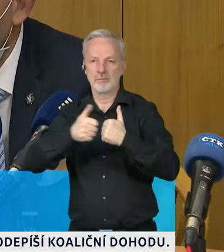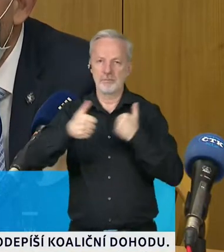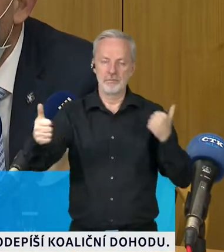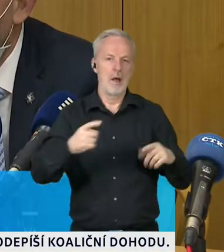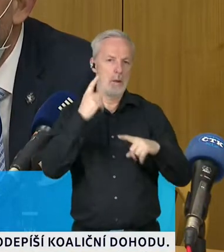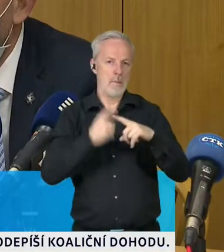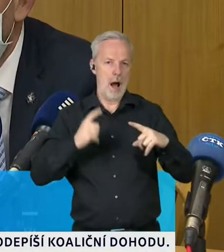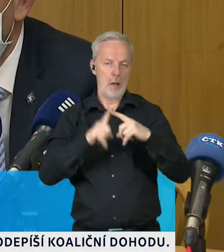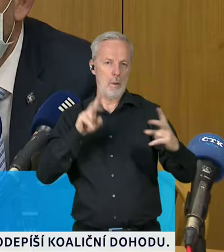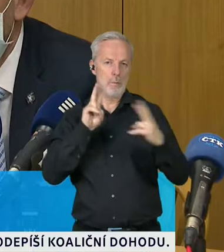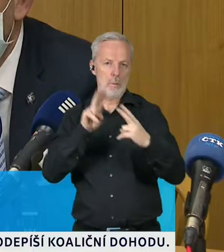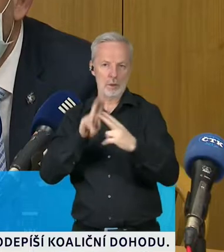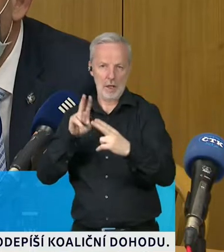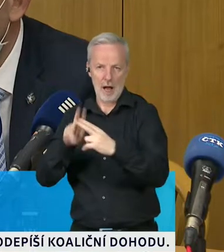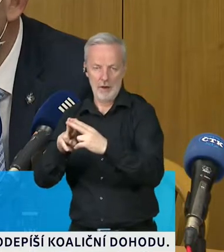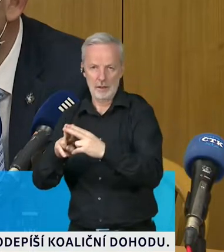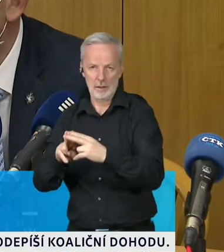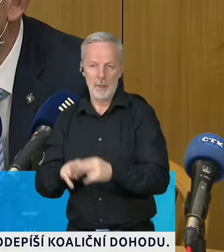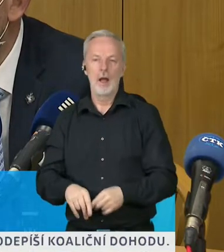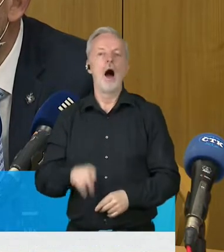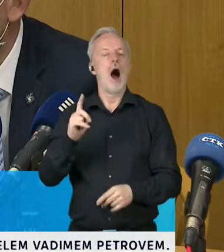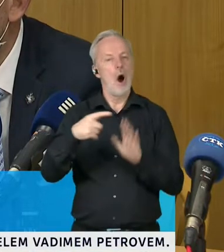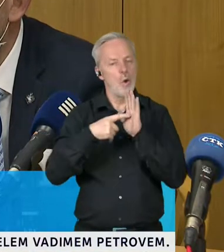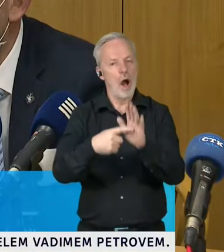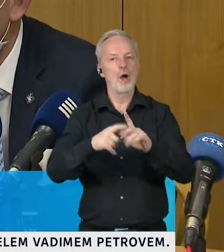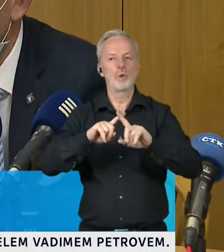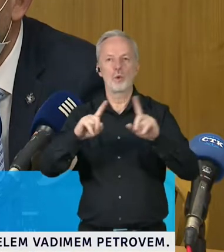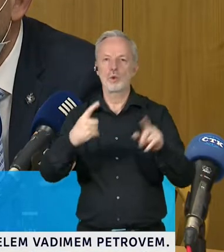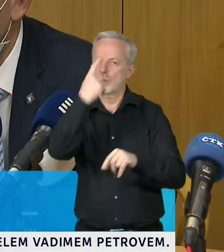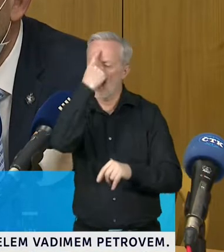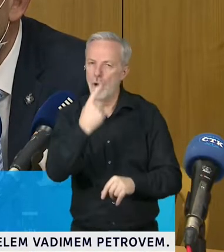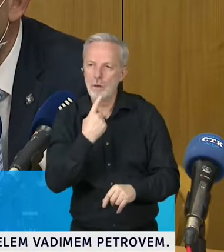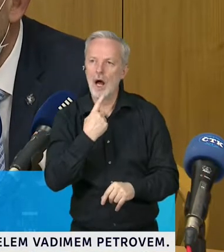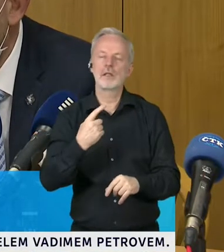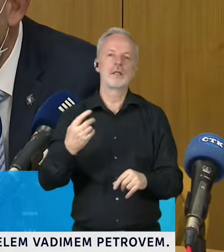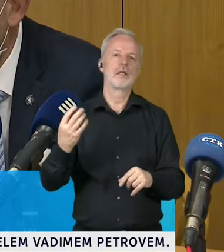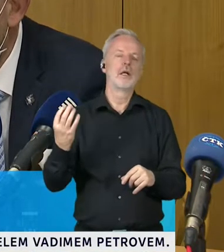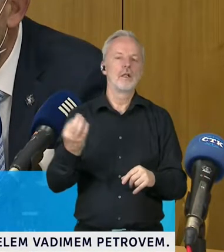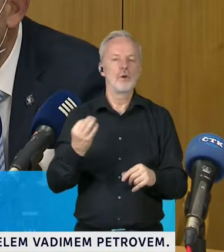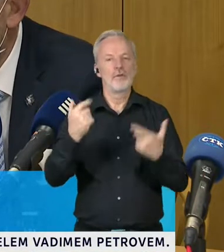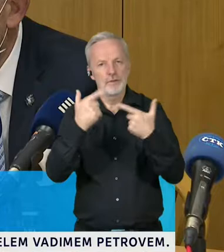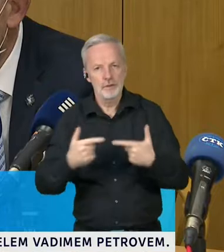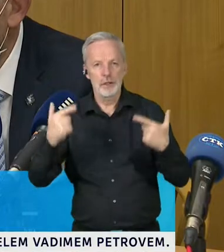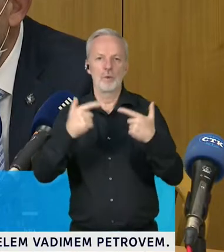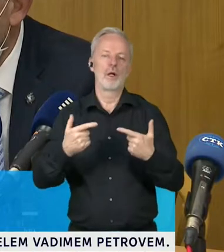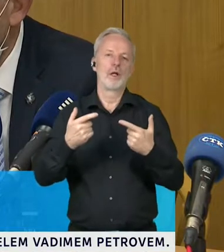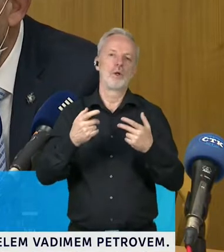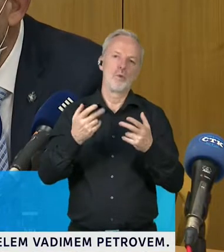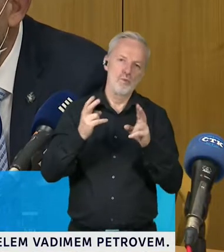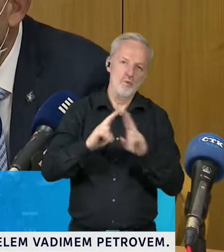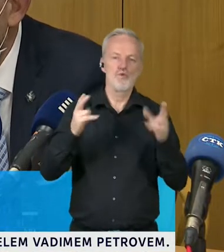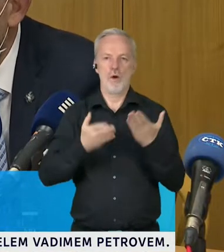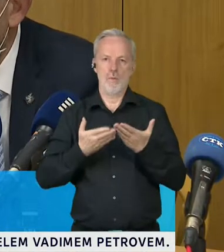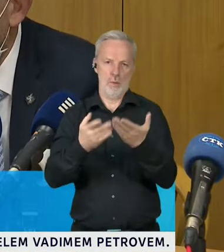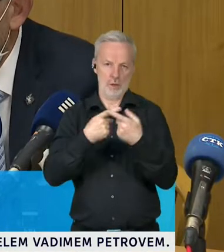včetně vizualizace, abychom si všichni znovu uvědomili, co je tím, co nám může nejvíce pomoci. Dovolíme si